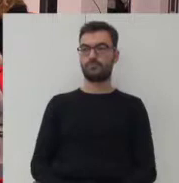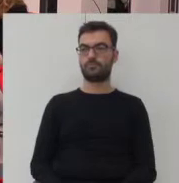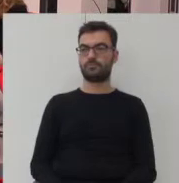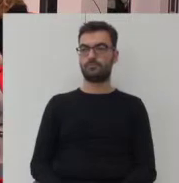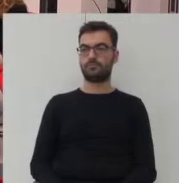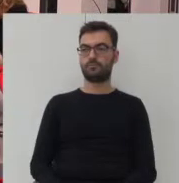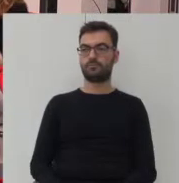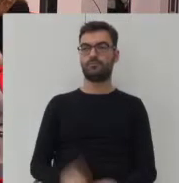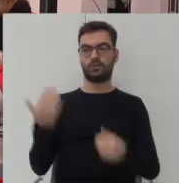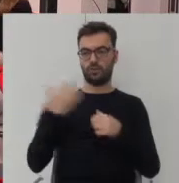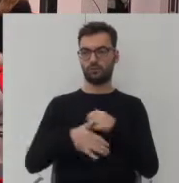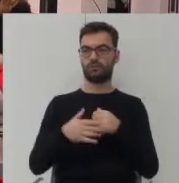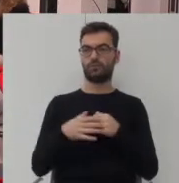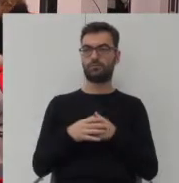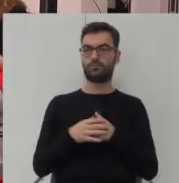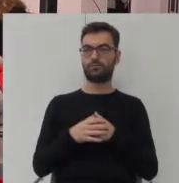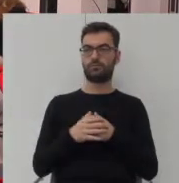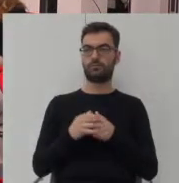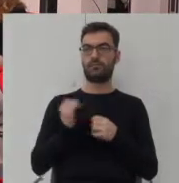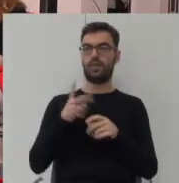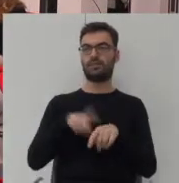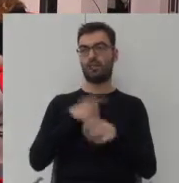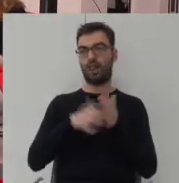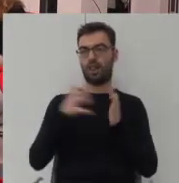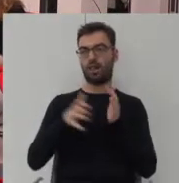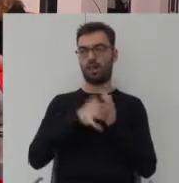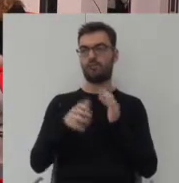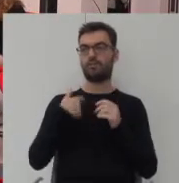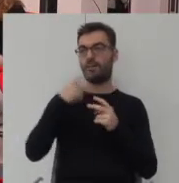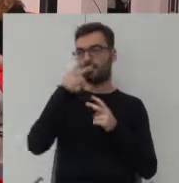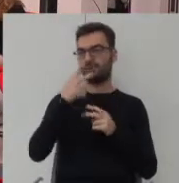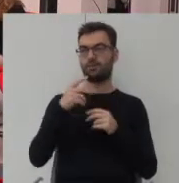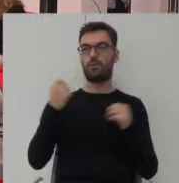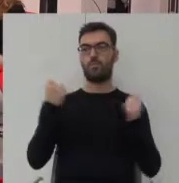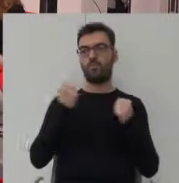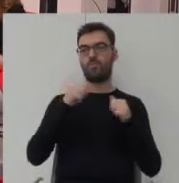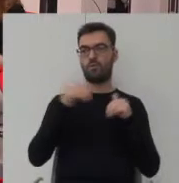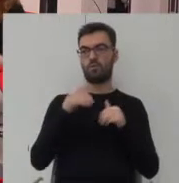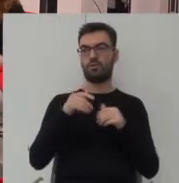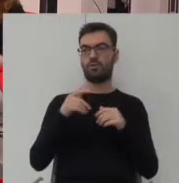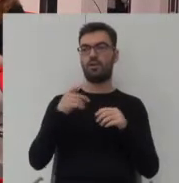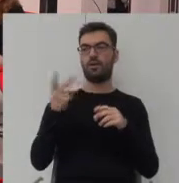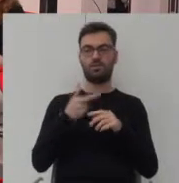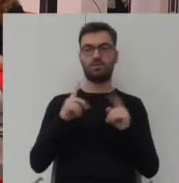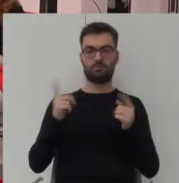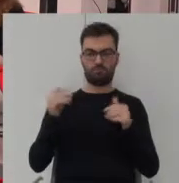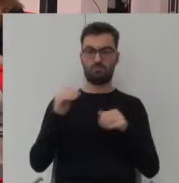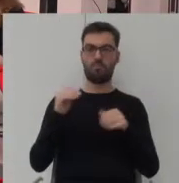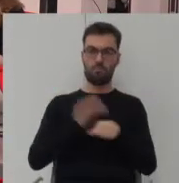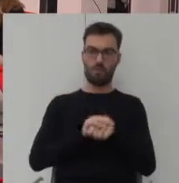Na to kończę, bo już i tak za długo mówię, ale ja widzę olbrzymią możliwość pogodzenia tych dwóch spraw.